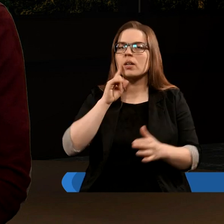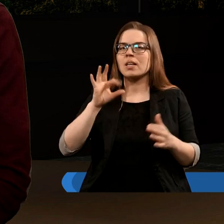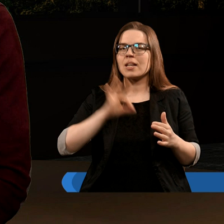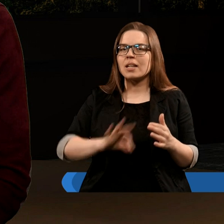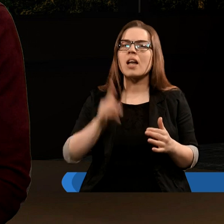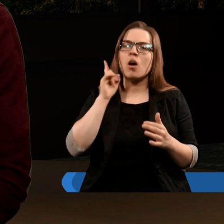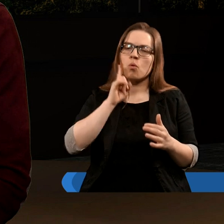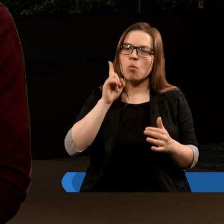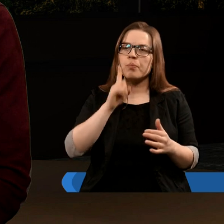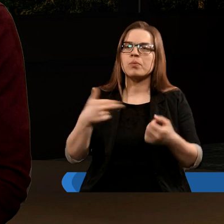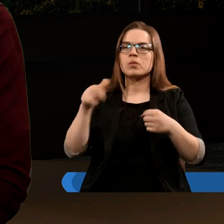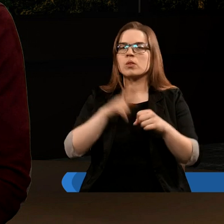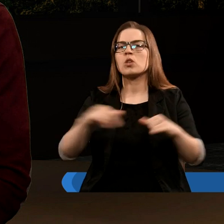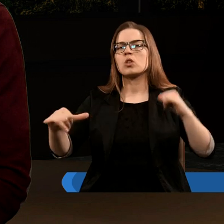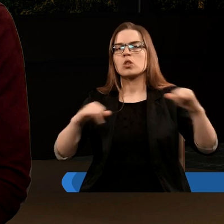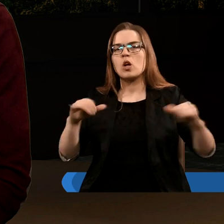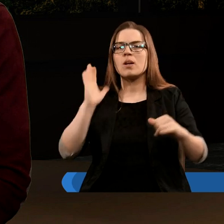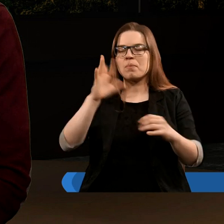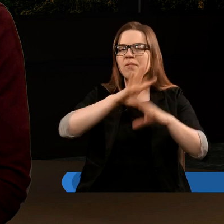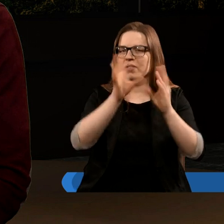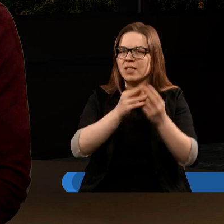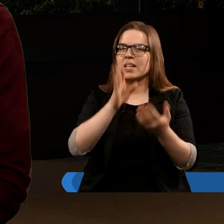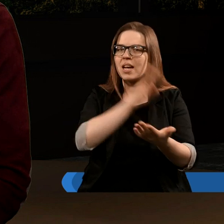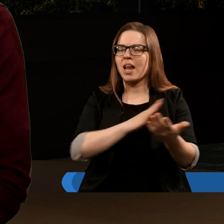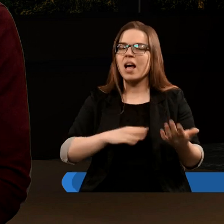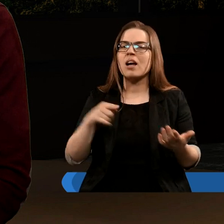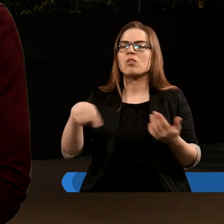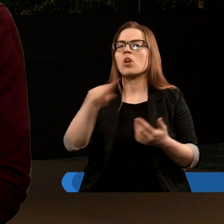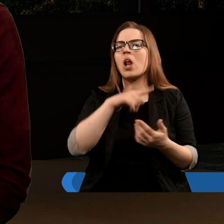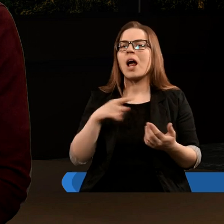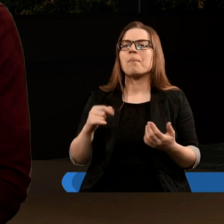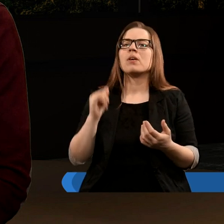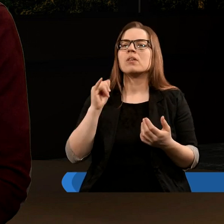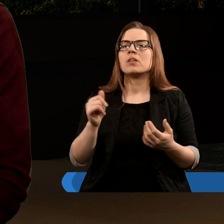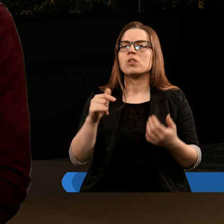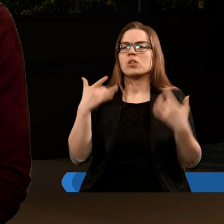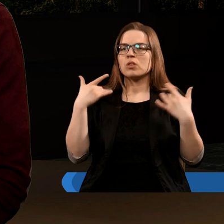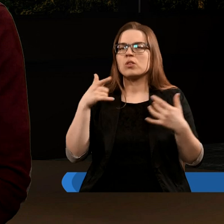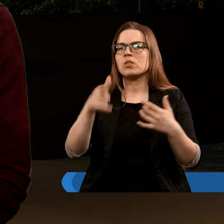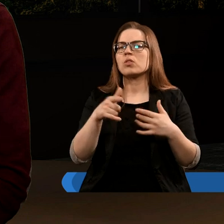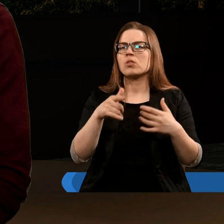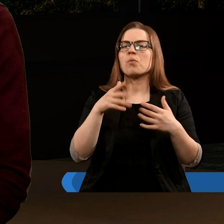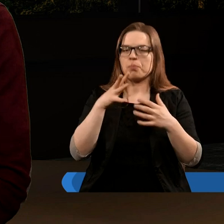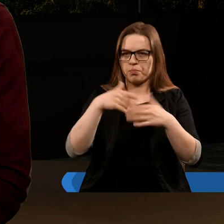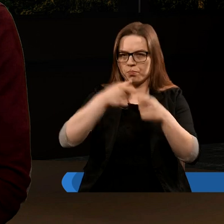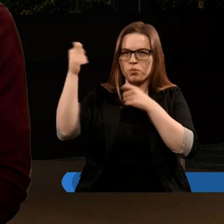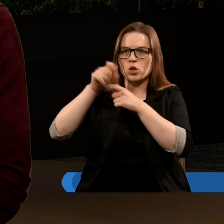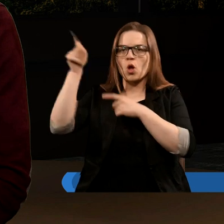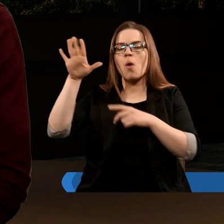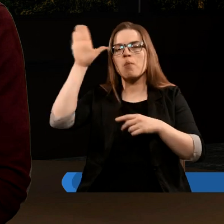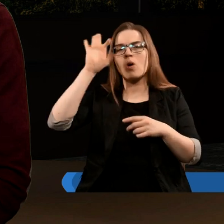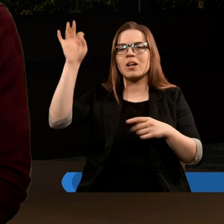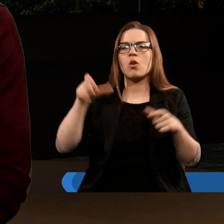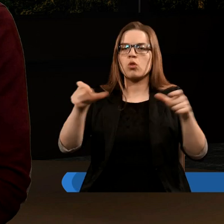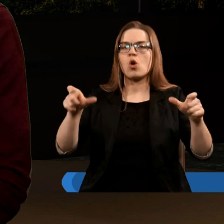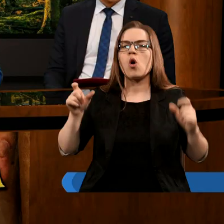syna chłopczyka, który rządzić będzie wszystkimi narodami laską żelazną. Dzieciem je zostało porwane do Boga i do